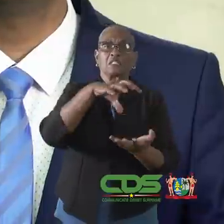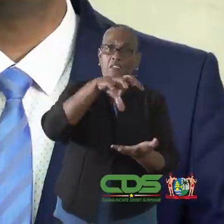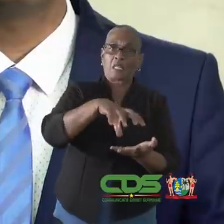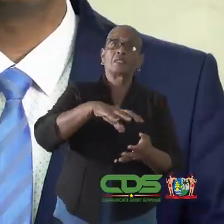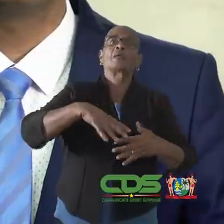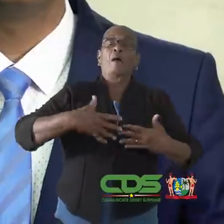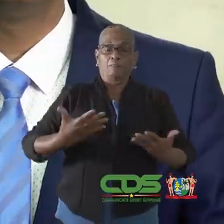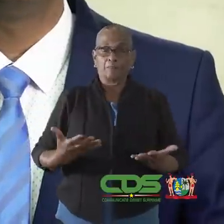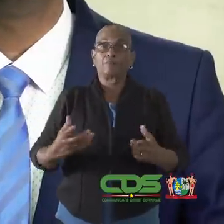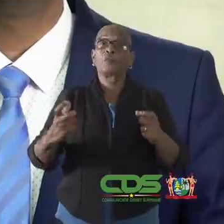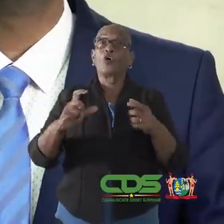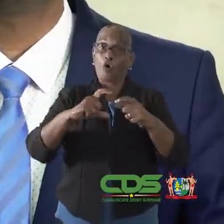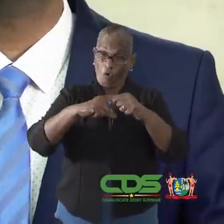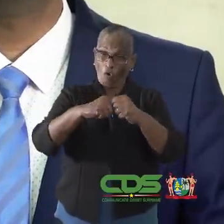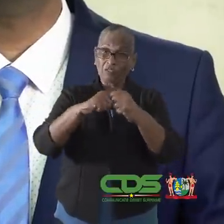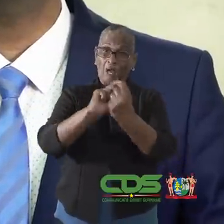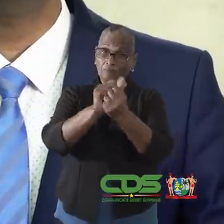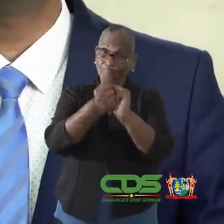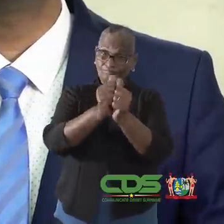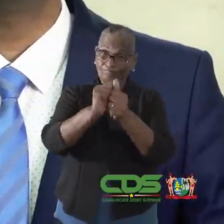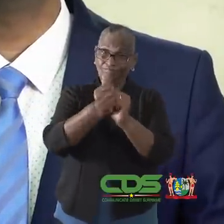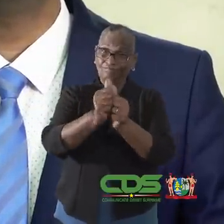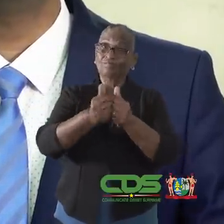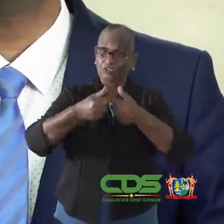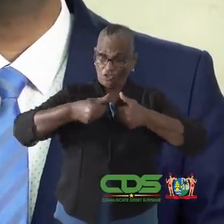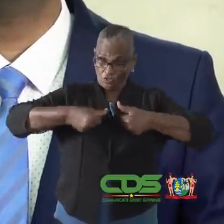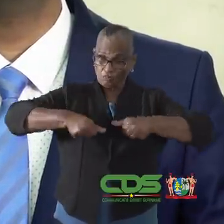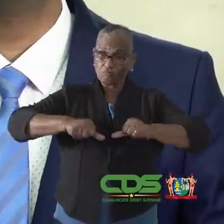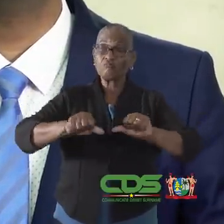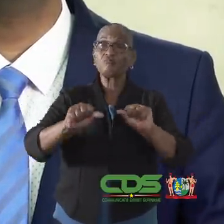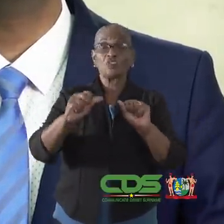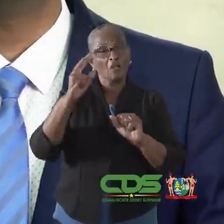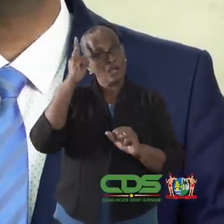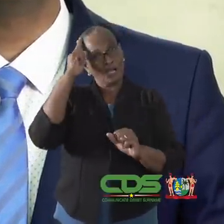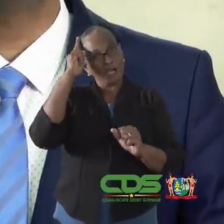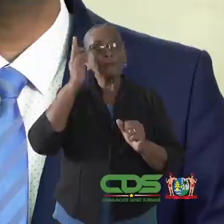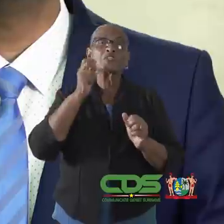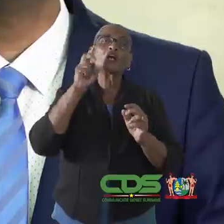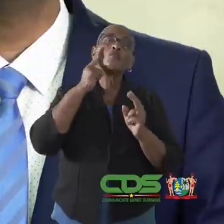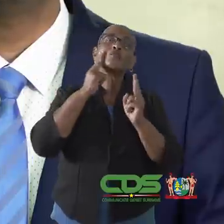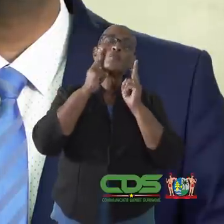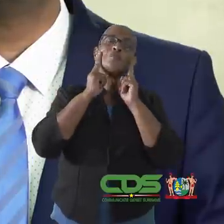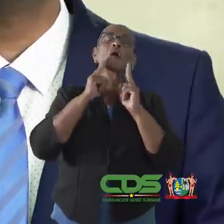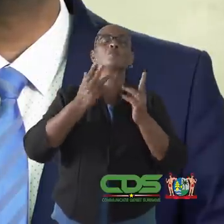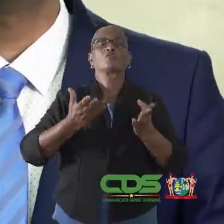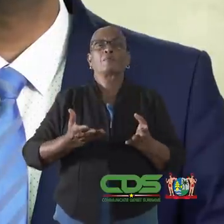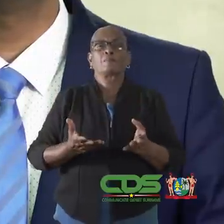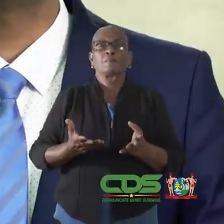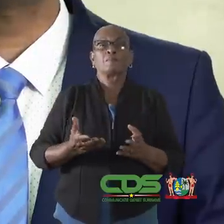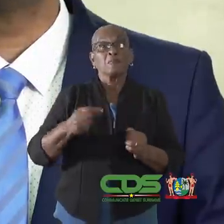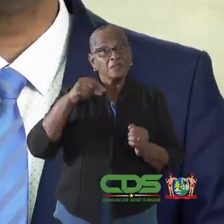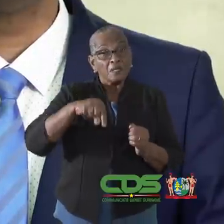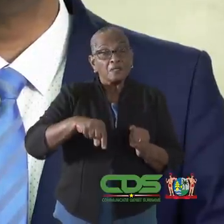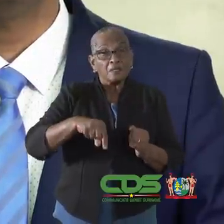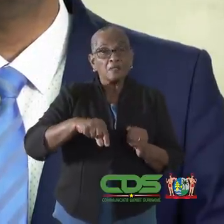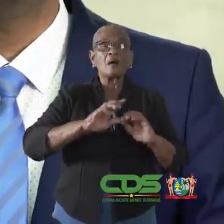fitnesscentra. Contactberoepen zoals de fysiotherapeuten, kapsalons en barbershops.